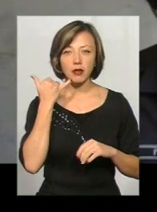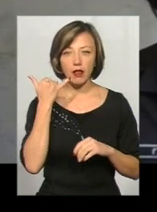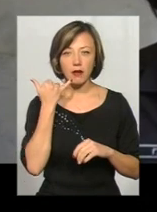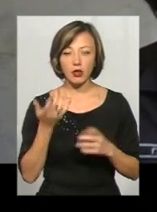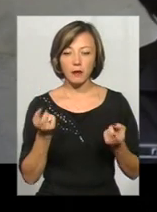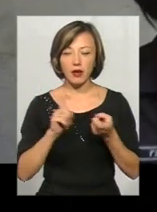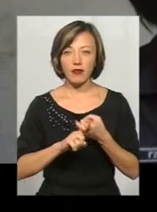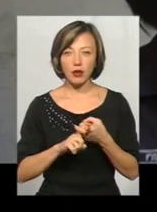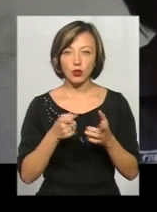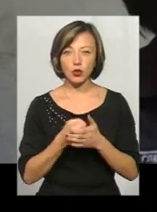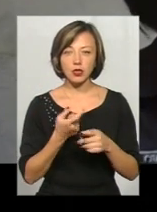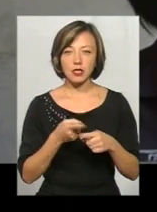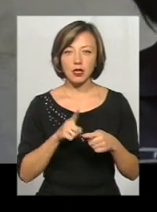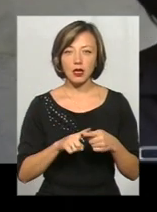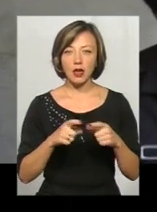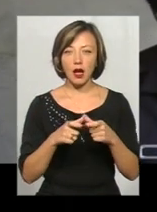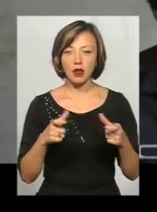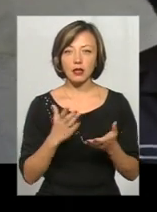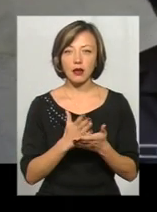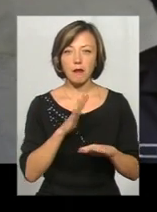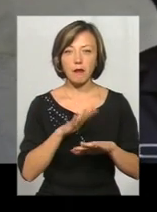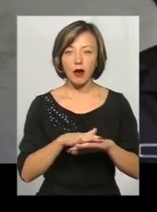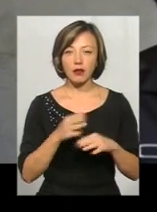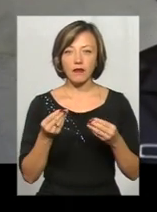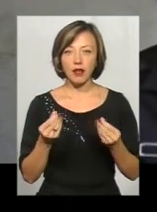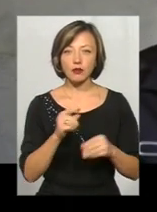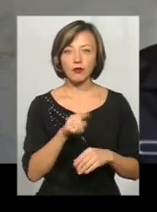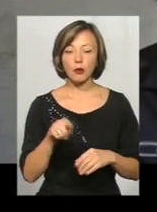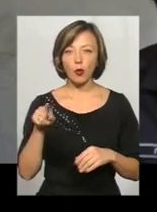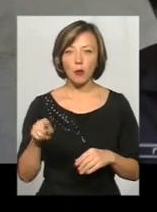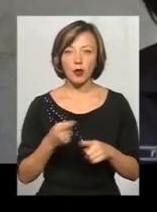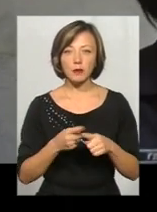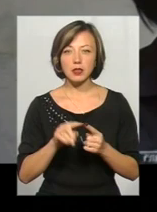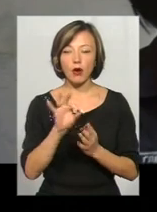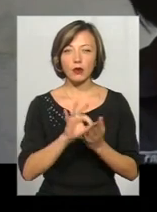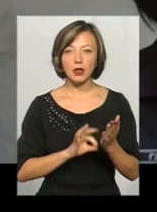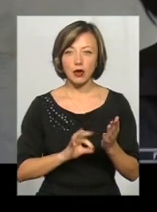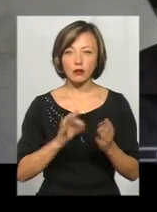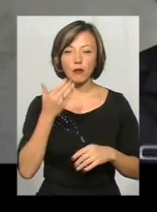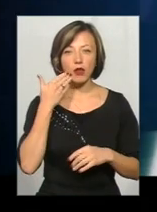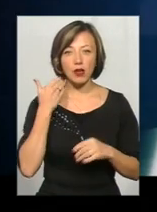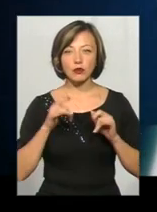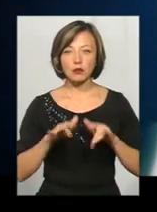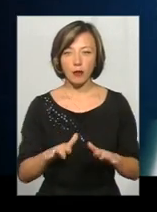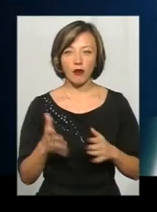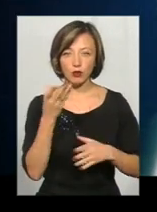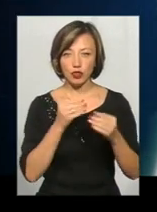який прив'язаний до цієї картки, тобто є банківським фінансовим номером. І це одразу полегшує справу шахрай.